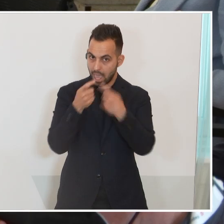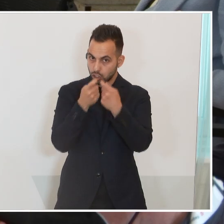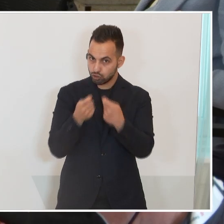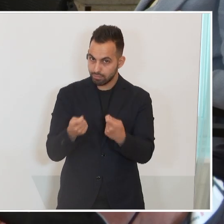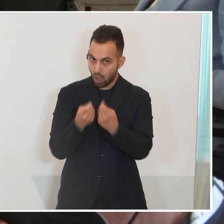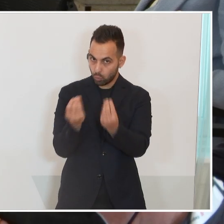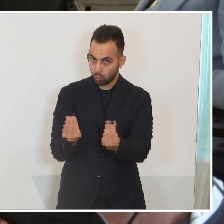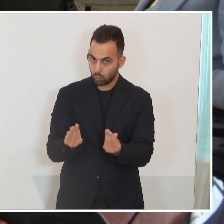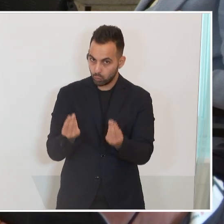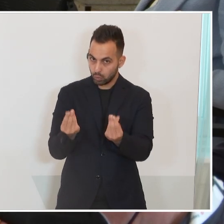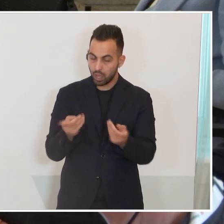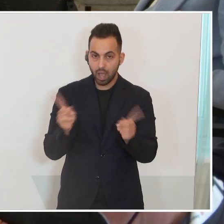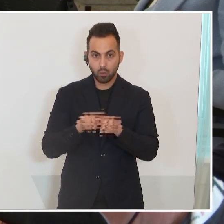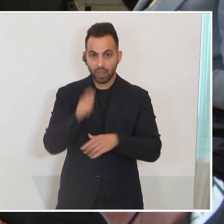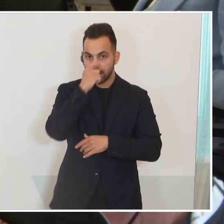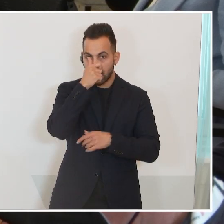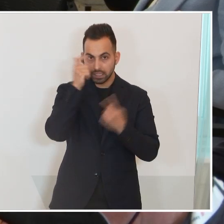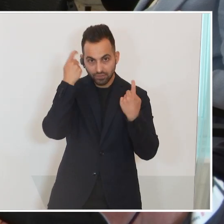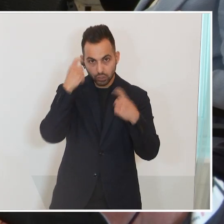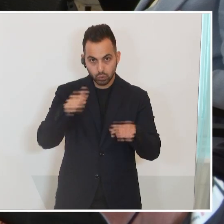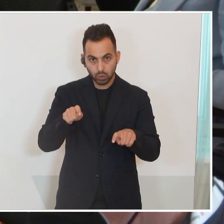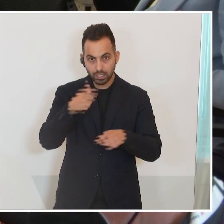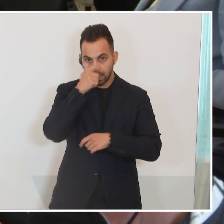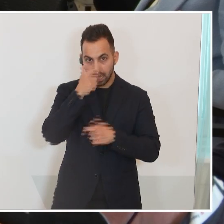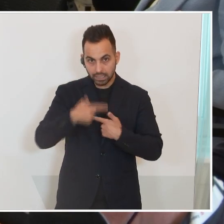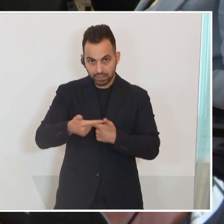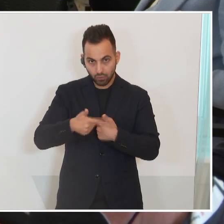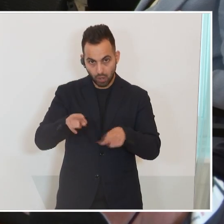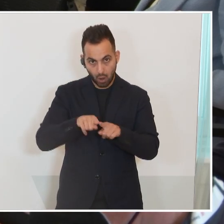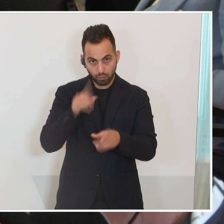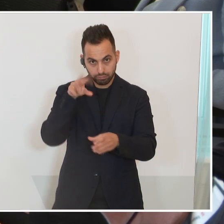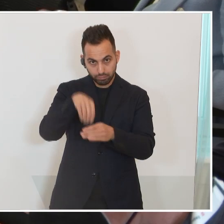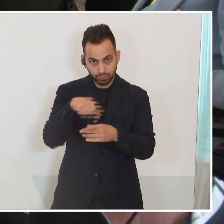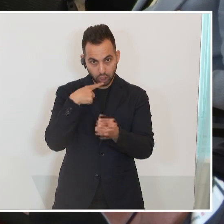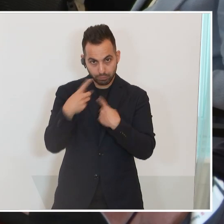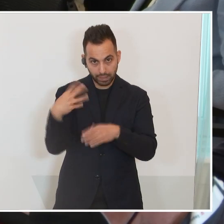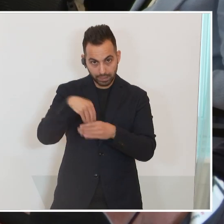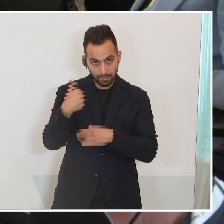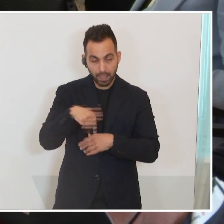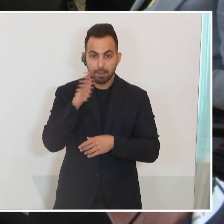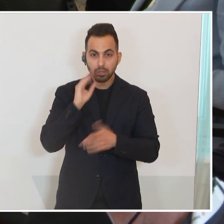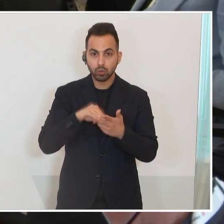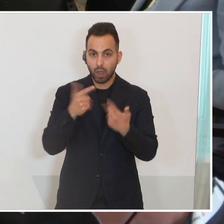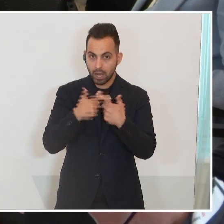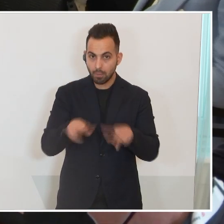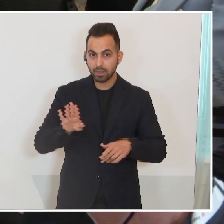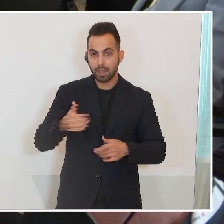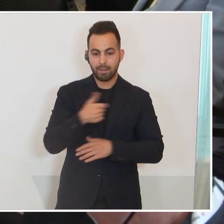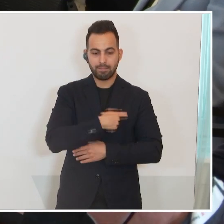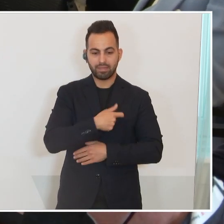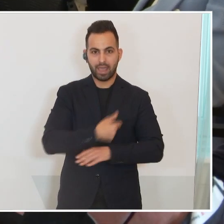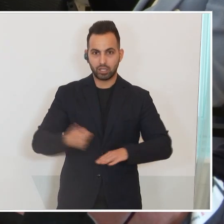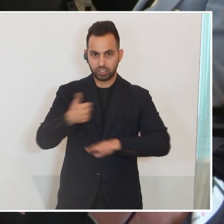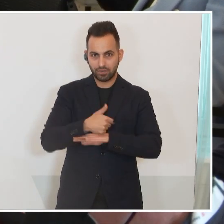War auch die Gasversorgung, Gaslieferungen ein Thema bei diesem Gespräch? Und wenn Sie noch erlauben, eine Frage an Sie als Parteichef, es mag